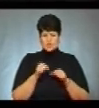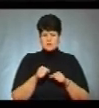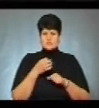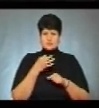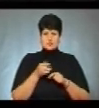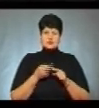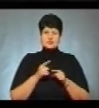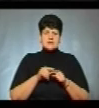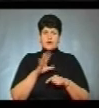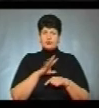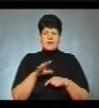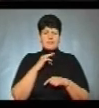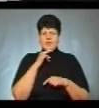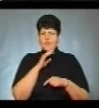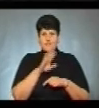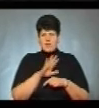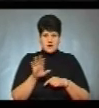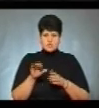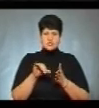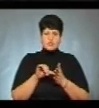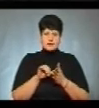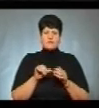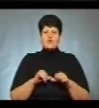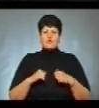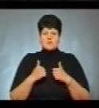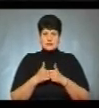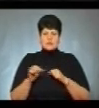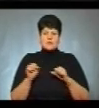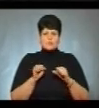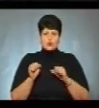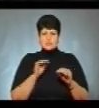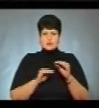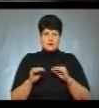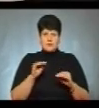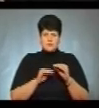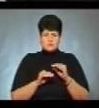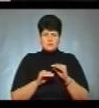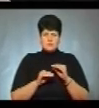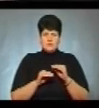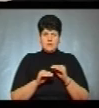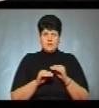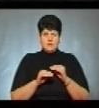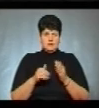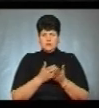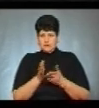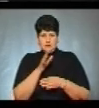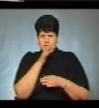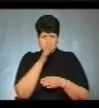неуважність членів комісії і керівного складу. Крамоли ніякої там не було.